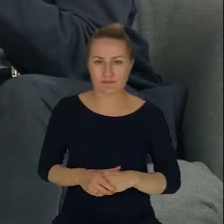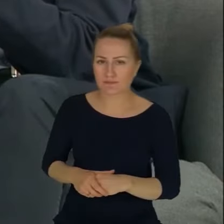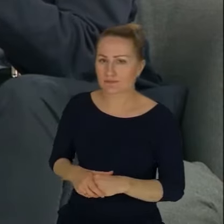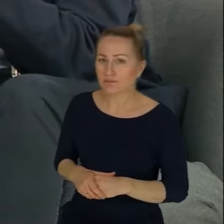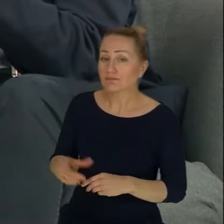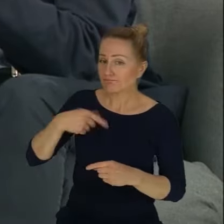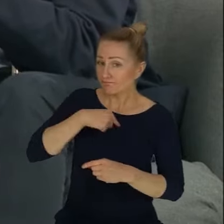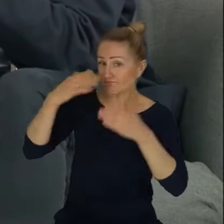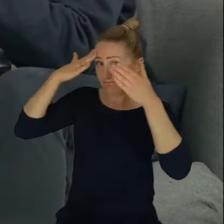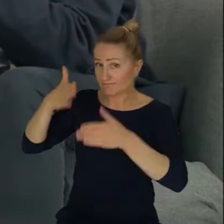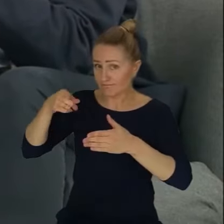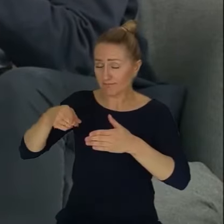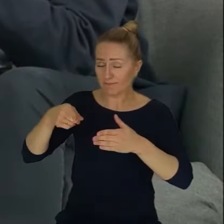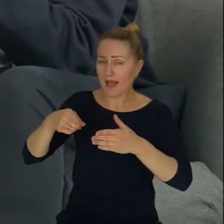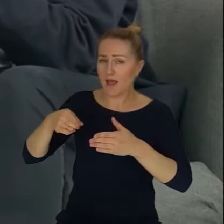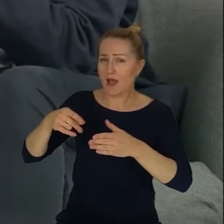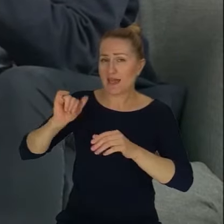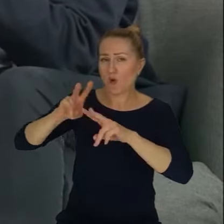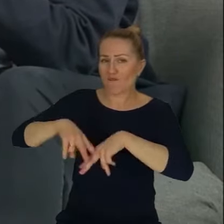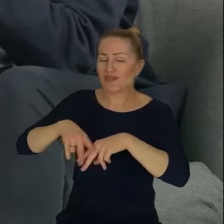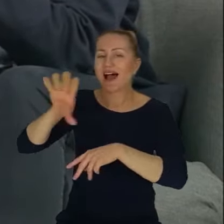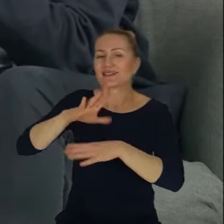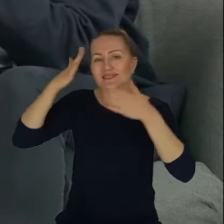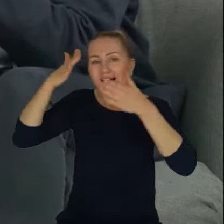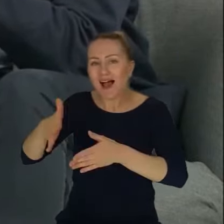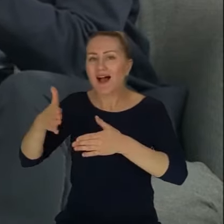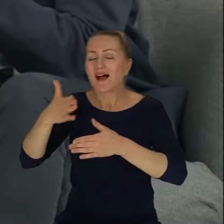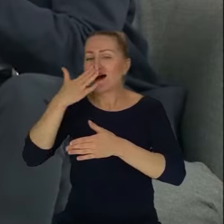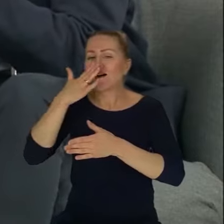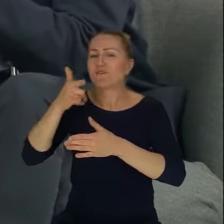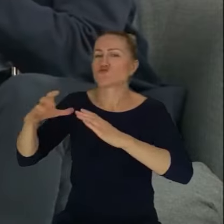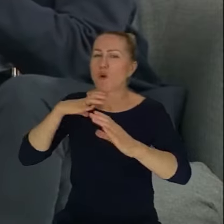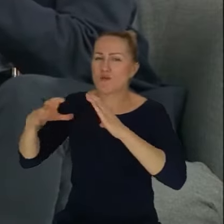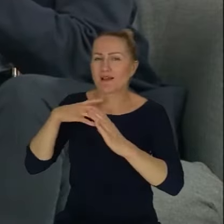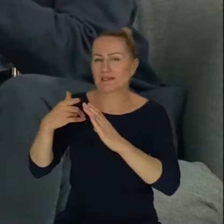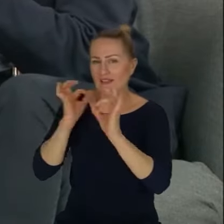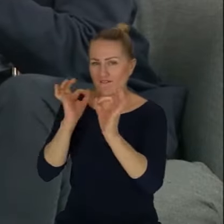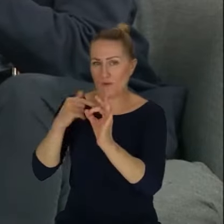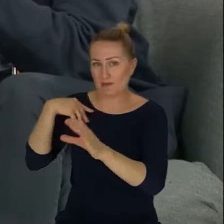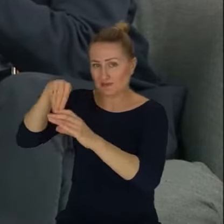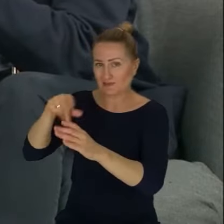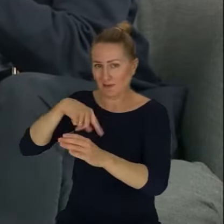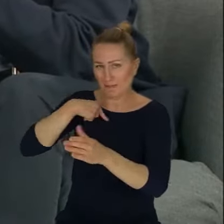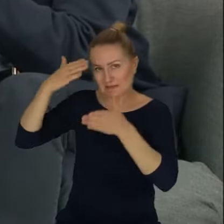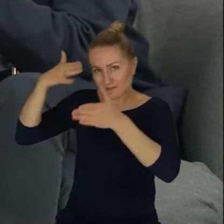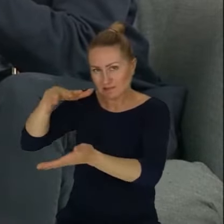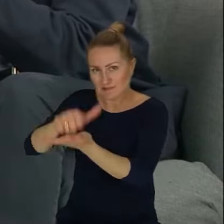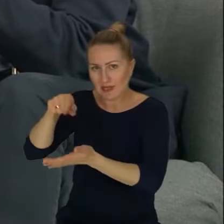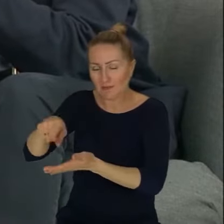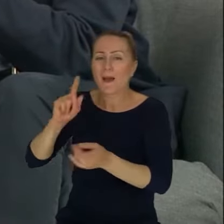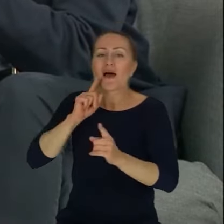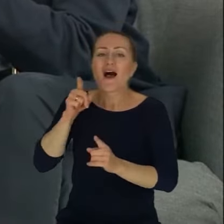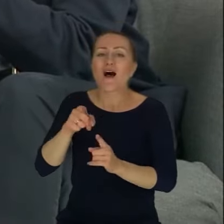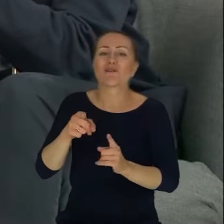medialną w takim rozumieniu nie PR-owym, tylko w takim rozumieniu właśnie komunikacyjnym i informacyjnym. No to jest w zasadzie postulat wielu NGO-sów,